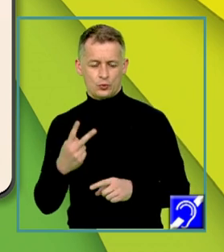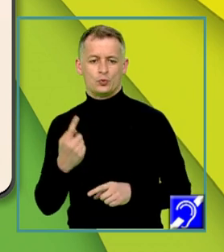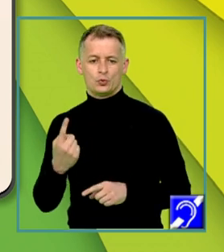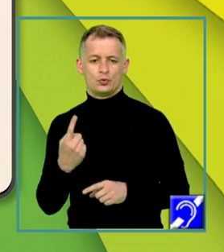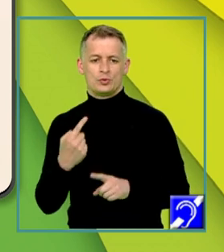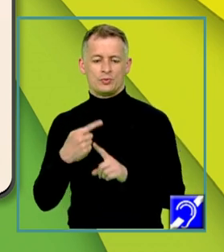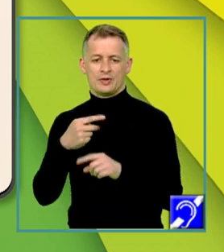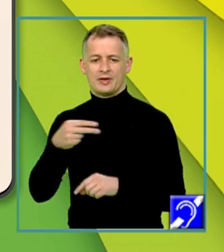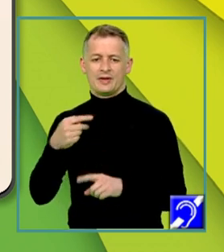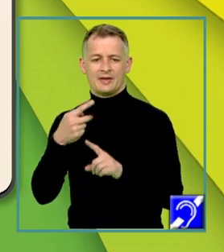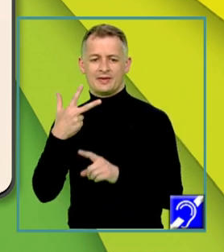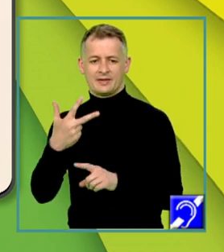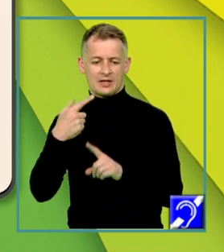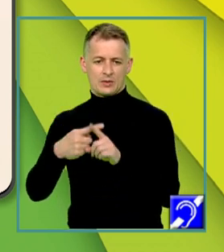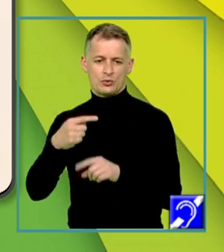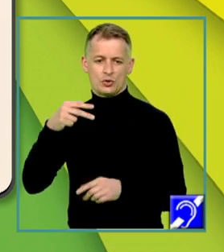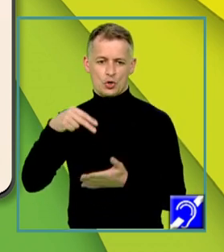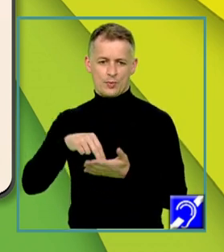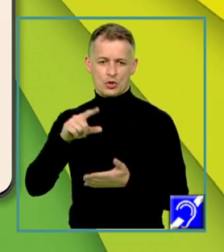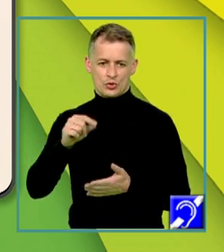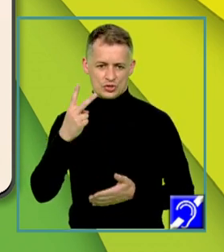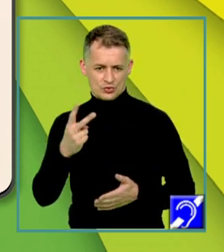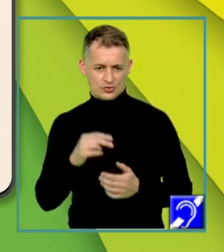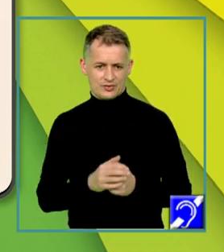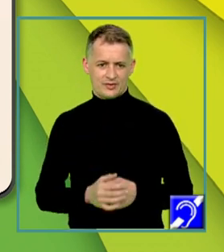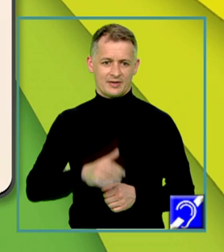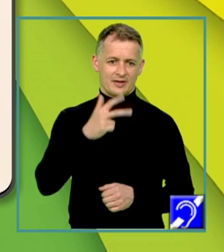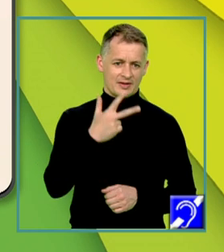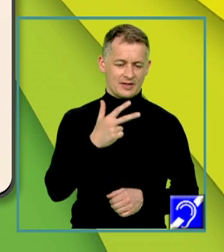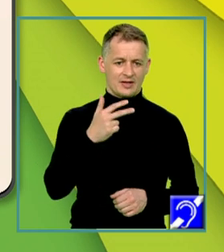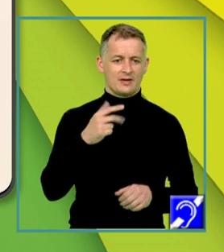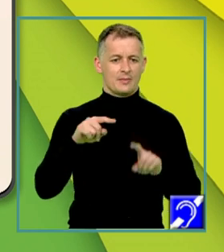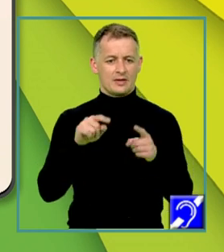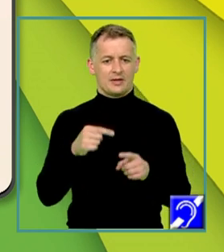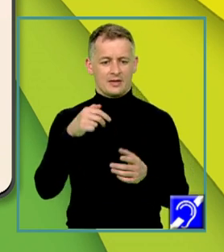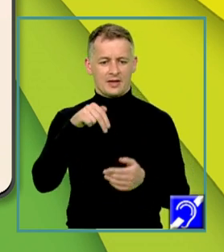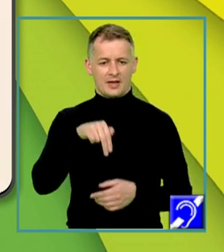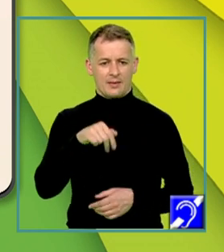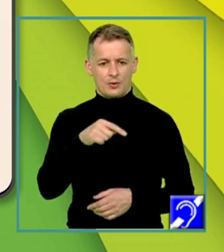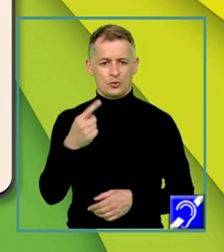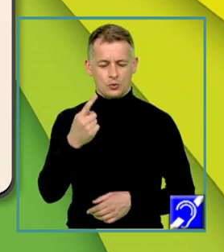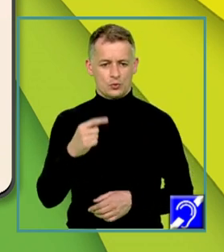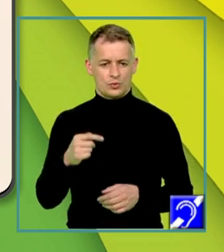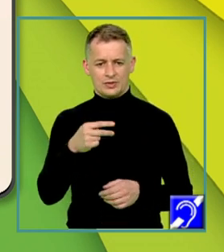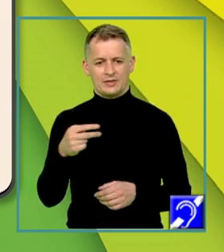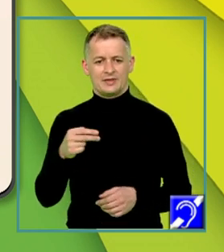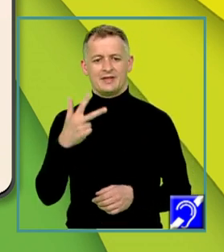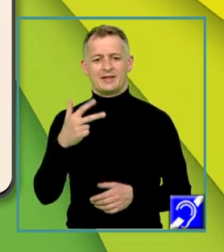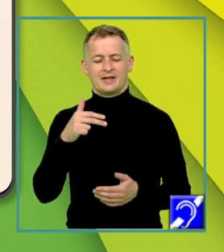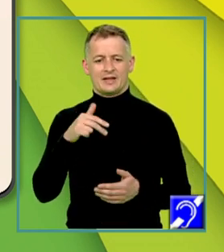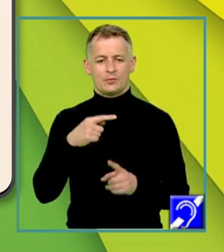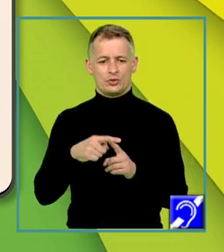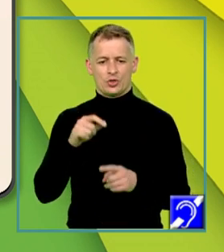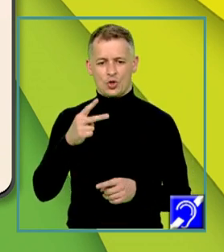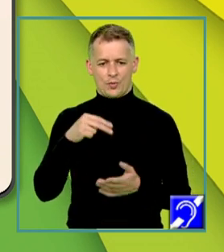cu 3 înmulțit cu 2022 și 3 pe lângă Ien minus 1 egal cu 3 înmulțit cu 2020,